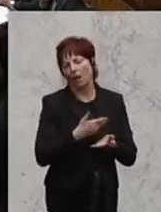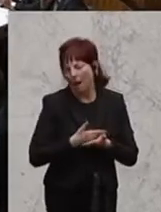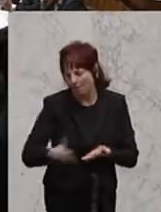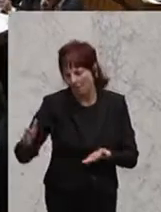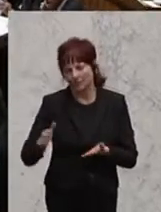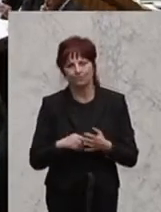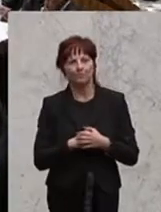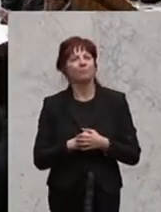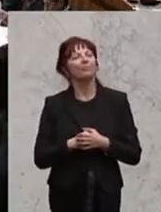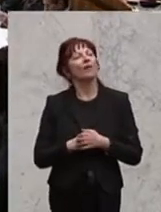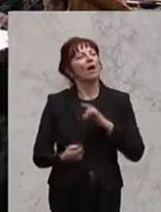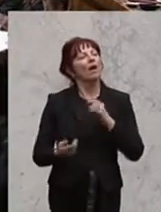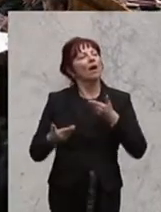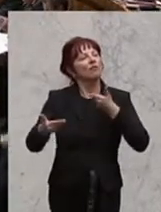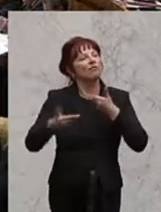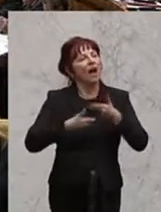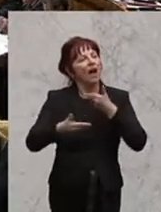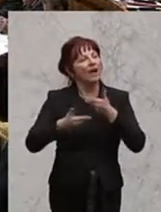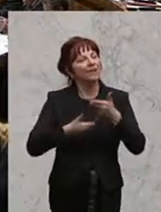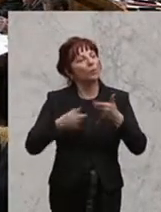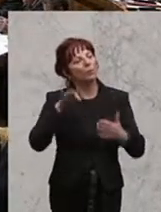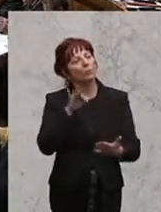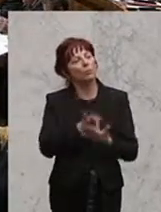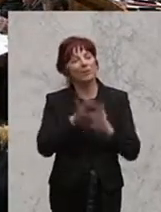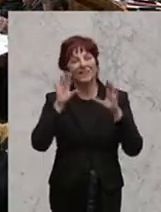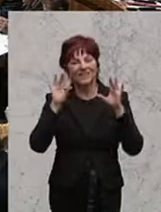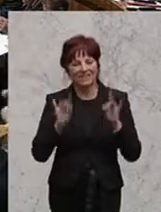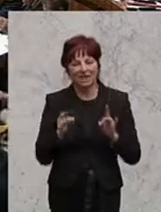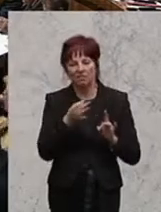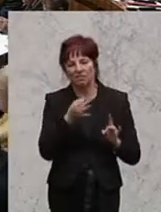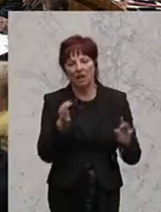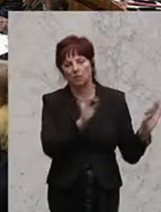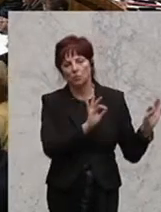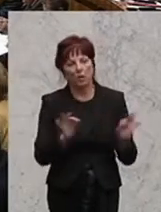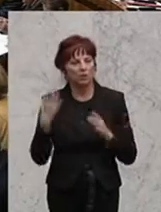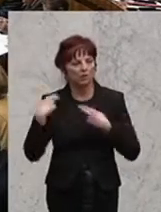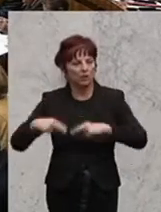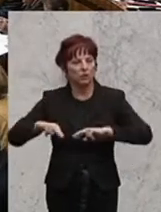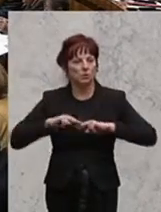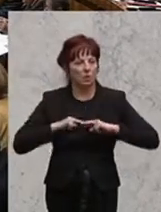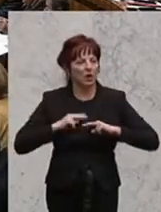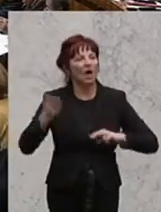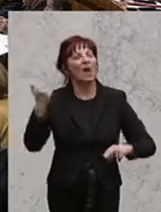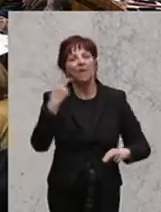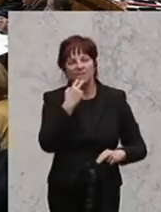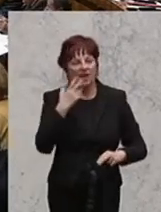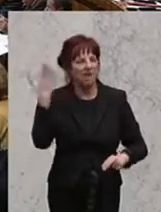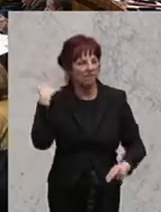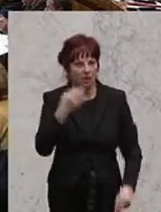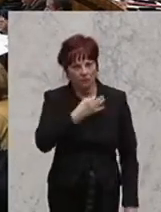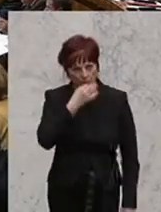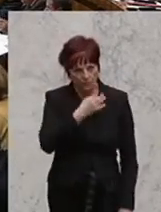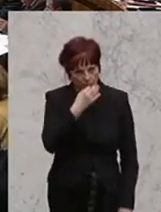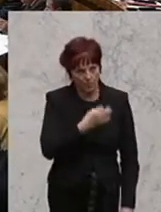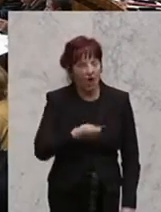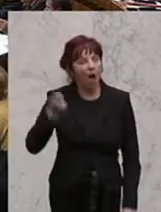Ich nehme die Verhandlungen über den Punkt 10 der Tagesordnung wieder auf. Am Wort war der Herr Kollege... Es geht weiter mit